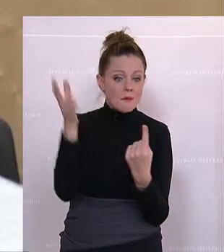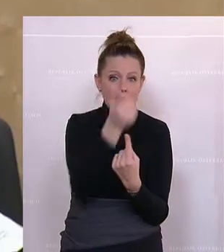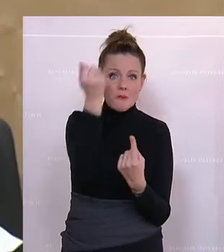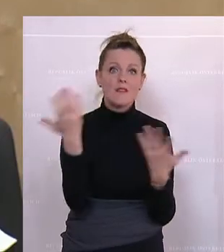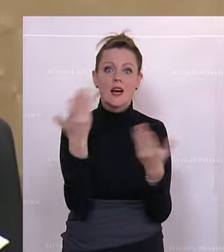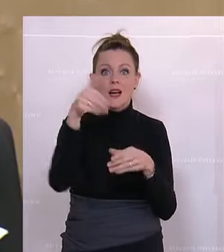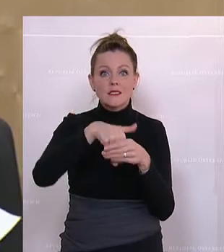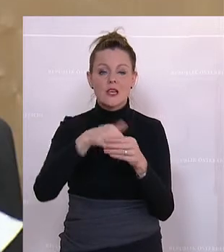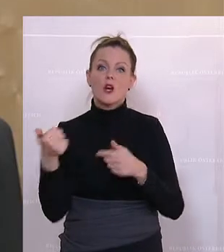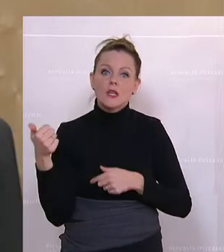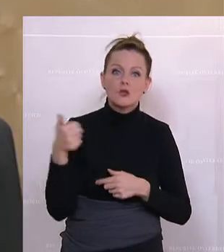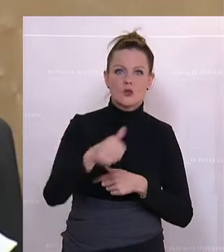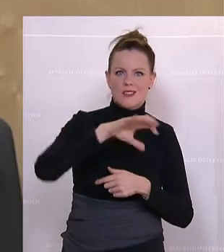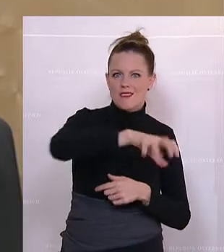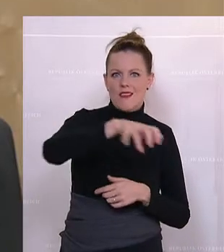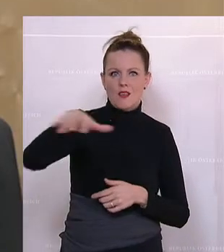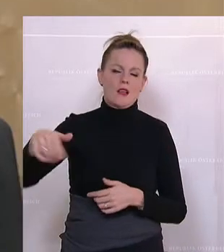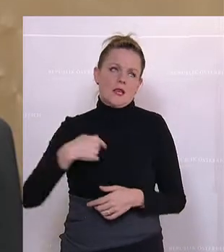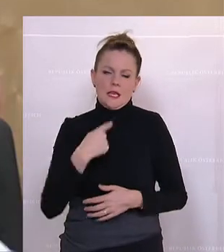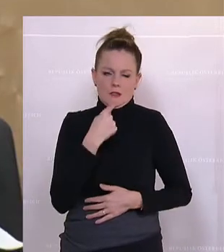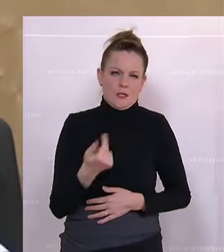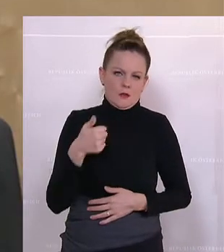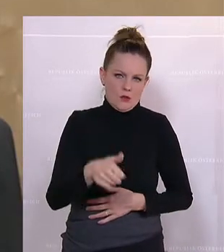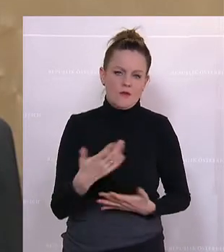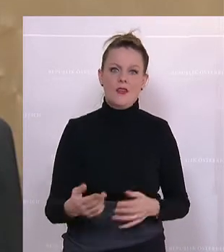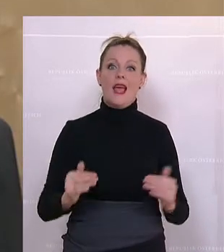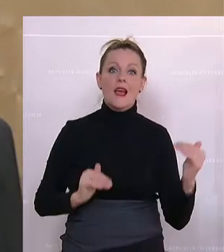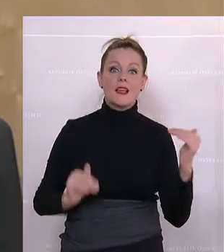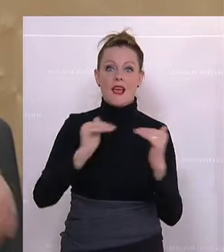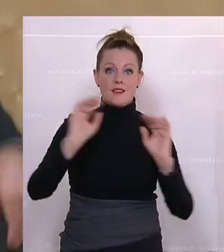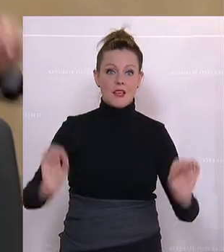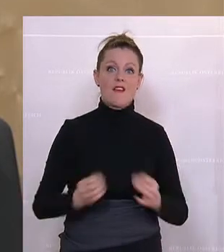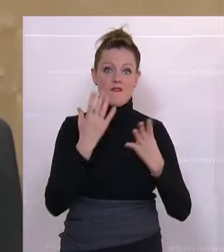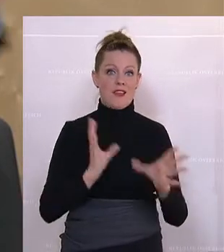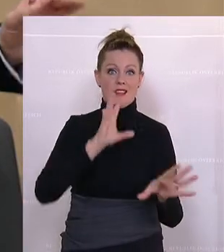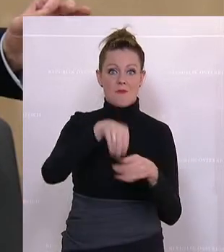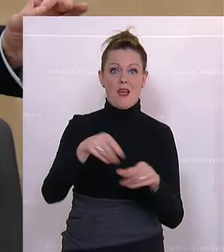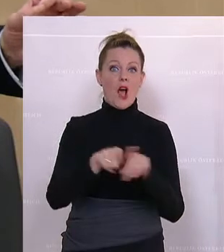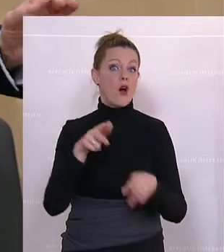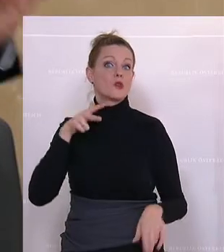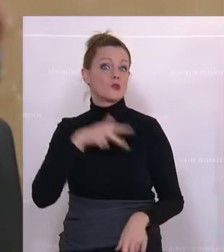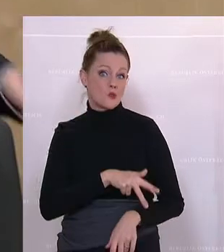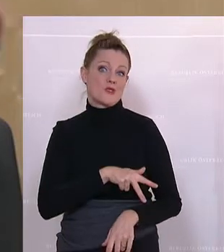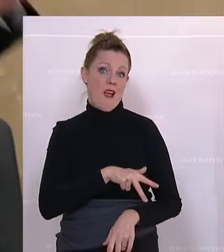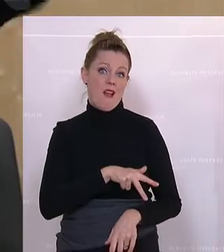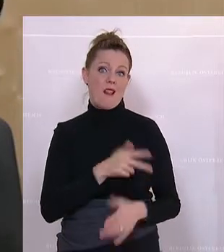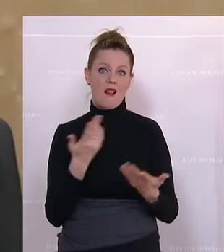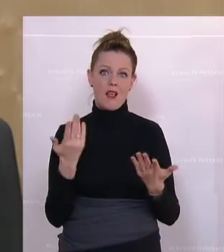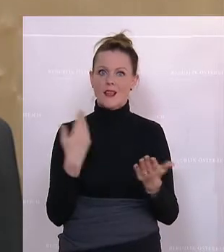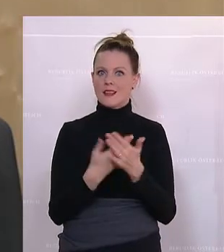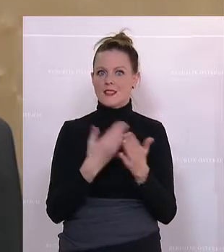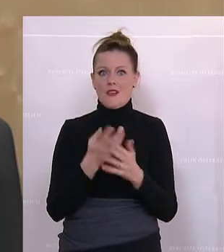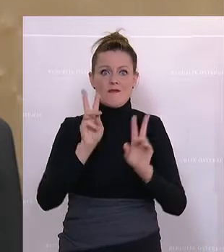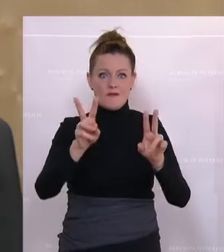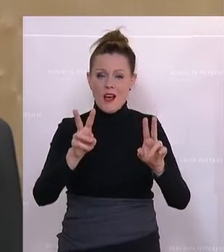hier auch einen zusätzlichen regionalen, ich sage es dazu, Gerechtigkeitseffekt reinbringen, der auch eine soziale Komponente hat. Es ist ja doch